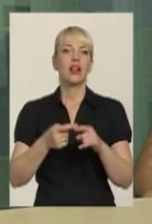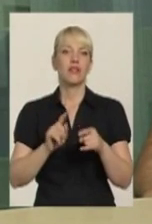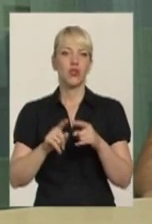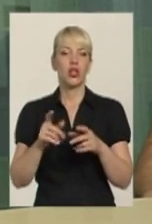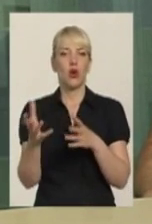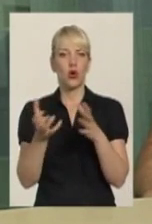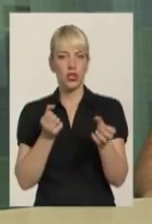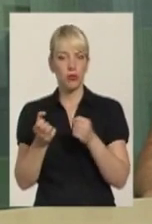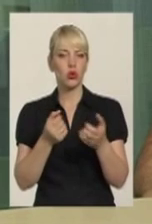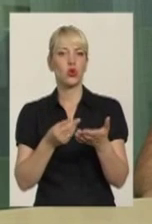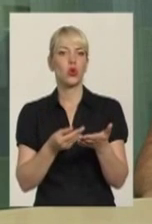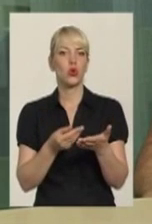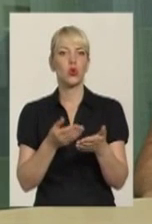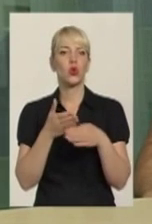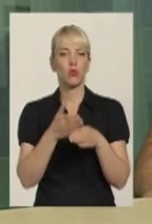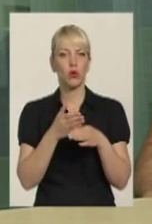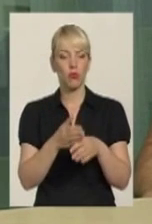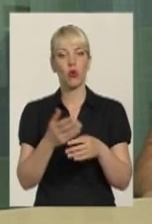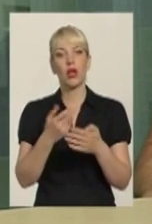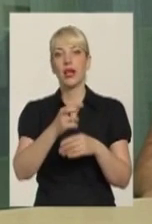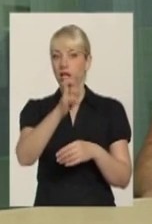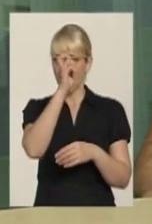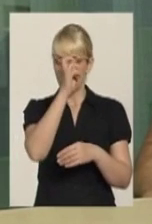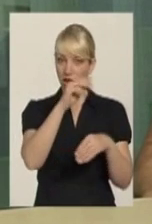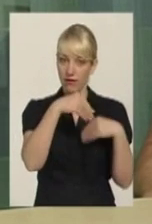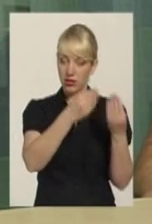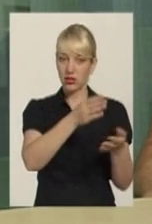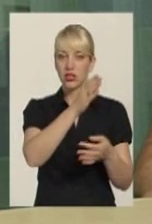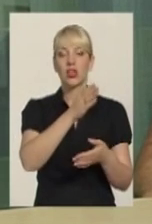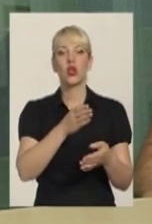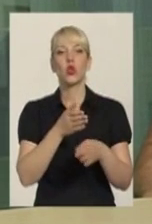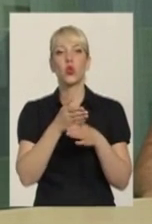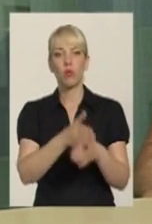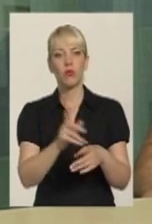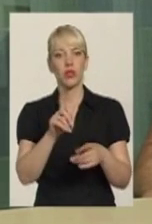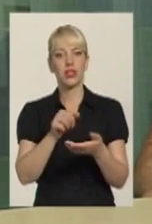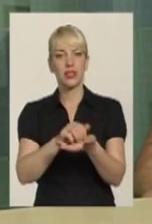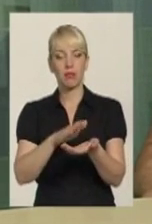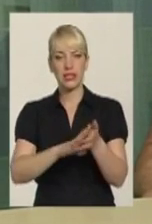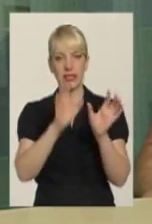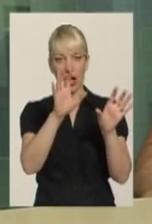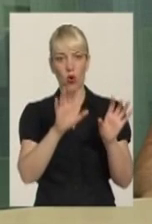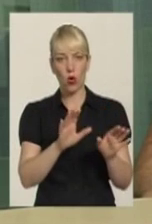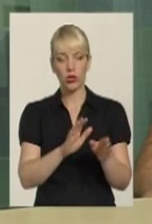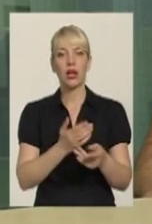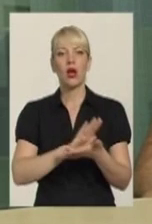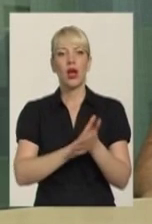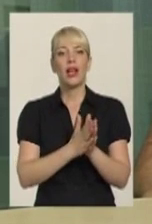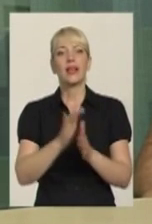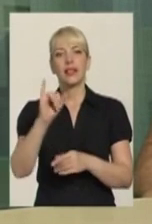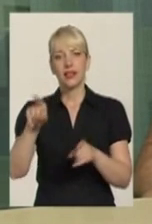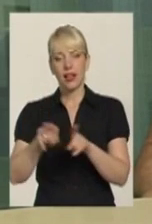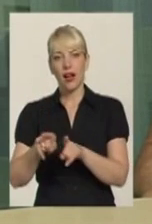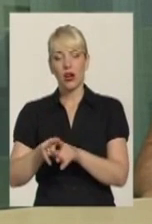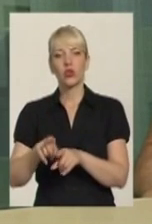двусторонню допомогу. З одного боку, це допомога держави, яка на сьогодні прописана в законодавстві. І з другого боку, це є допомога